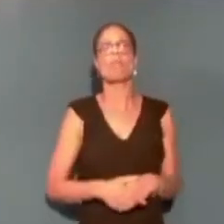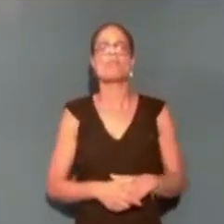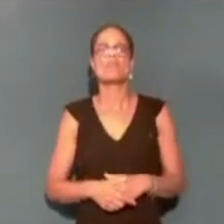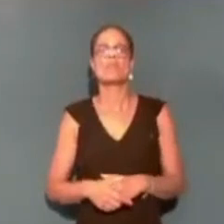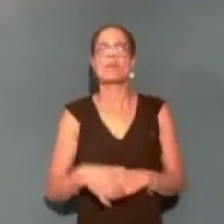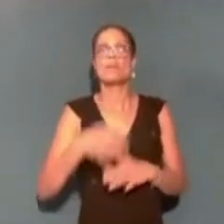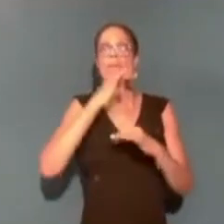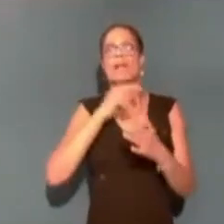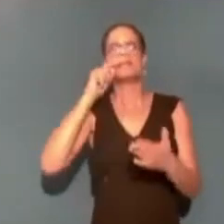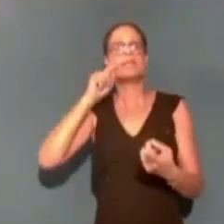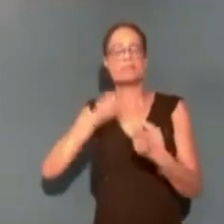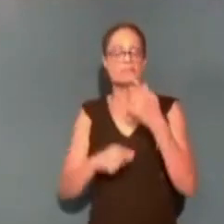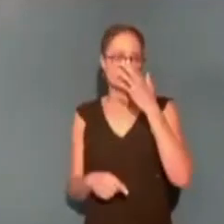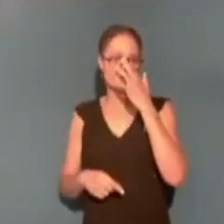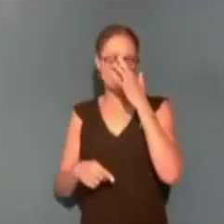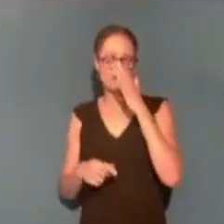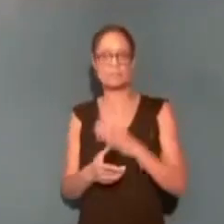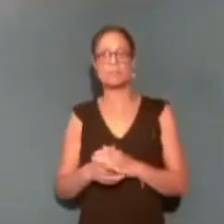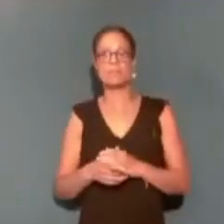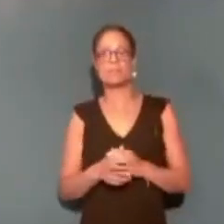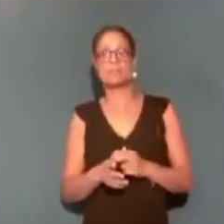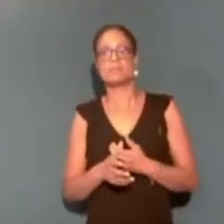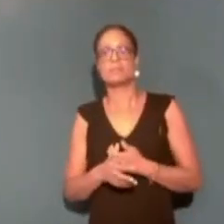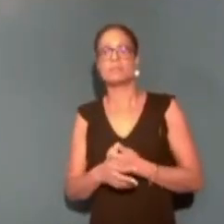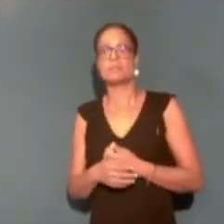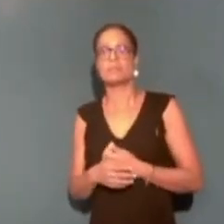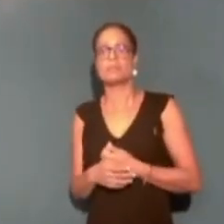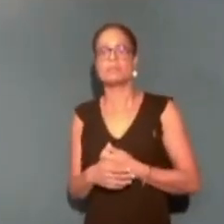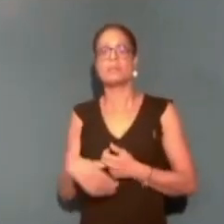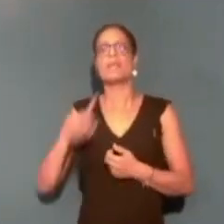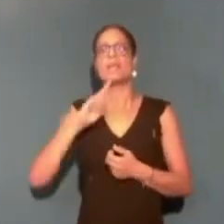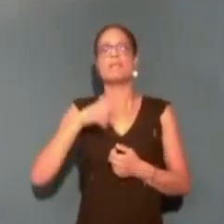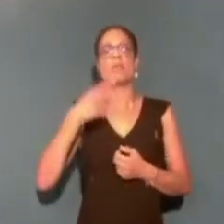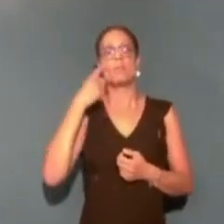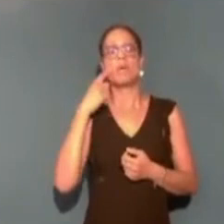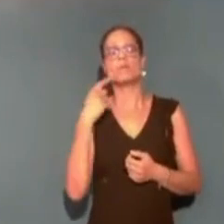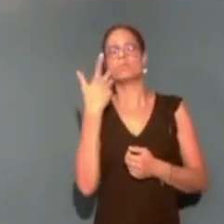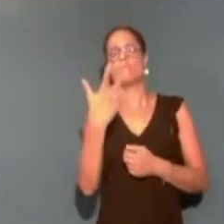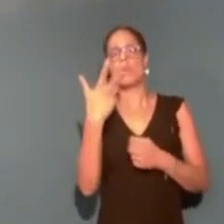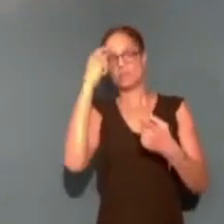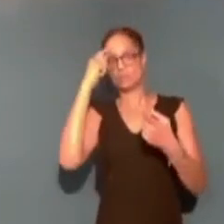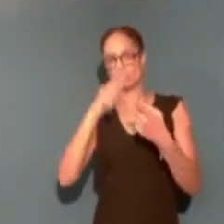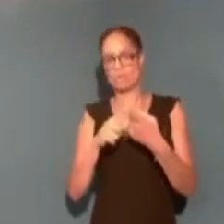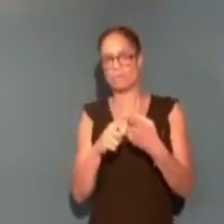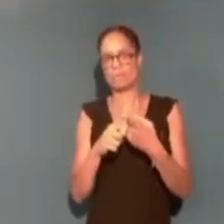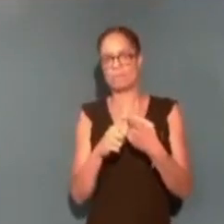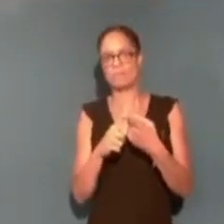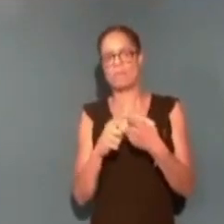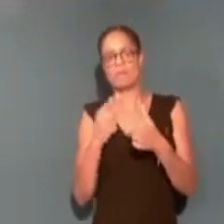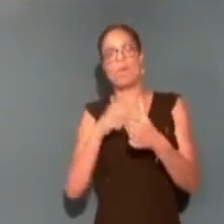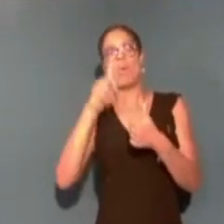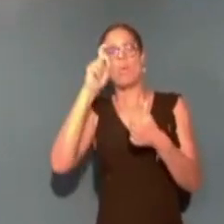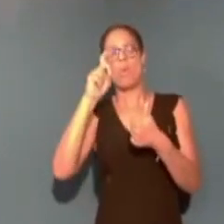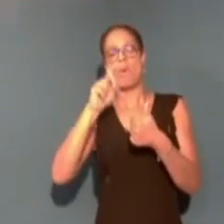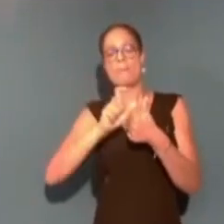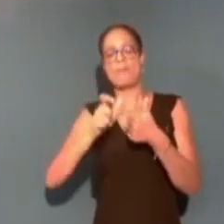là. Il faut que vous vous rendiez compte, les trois sujets qui sont abordés là, dans ce domaine, eau et assédissement, d'une part,